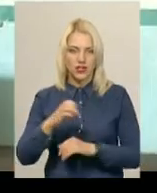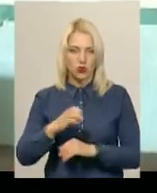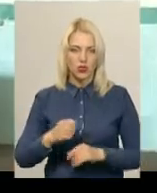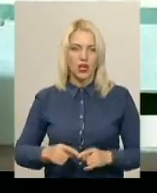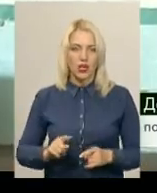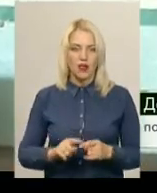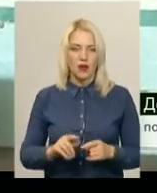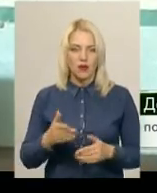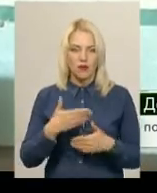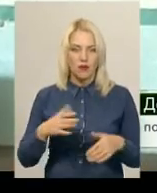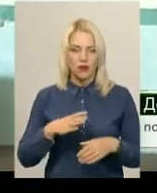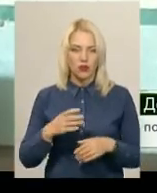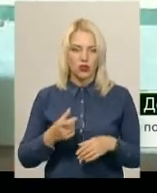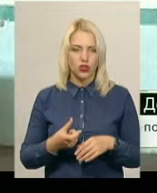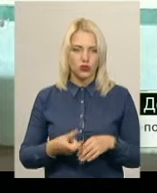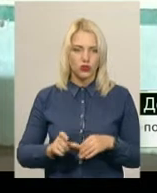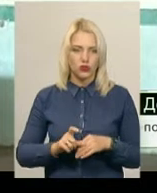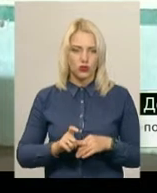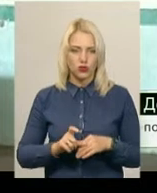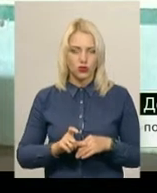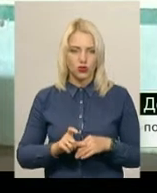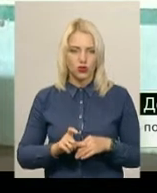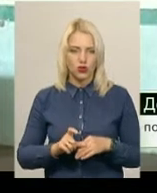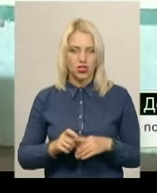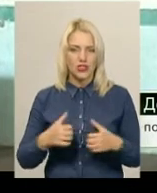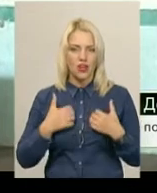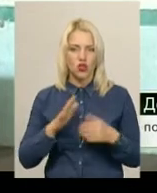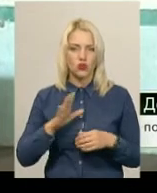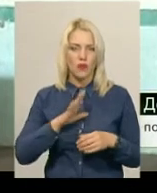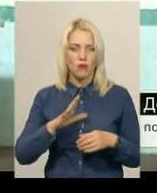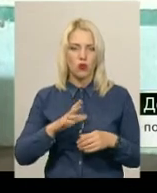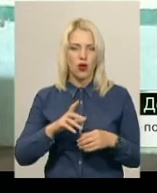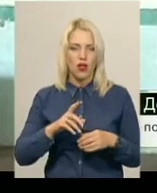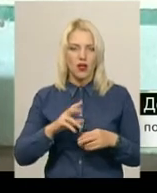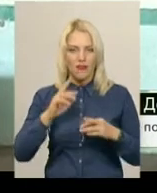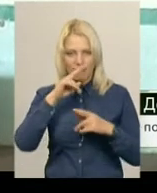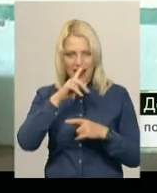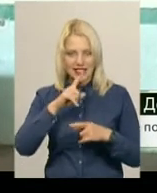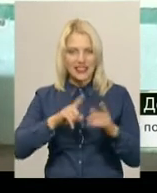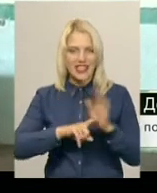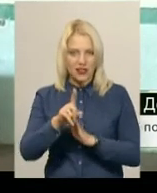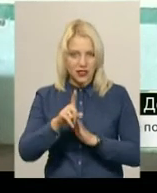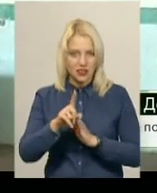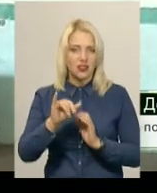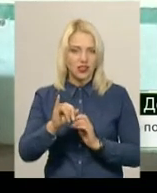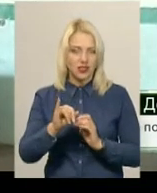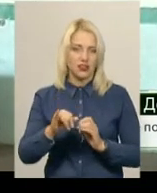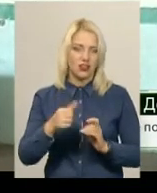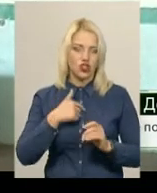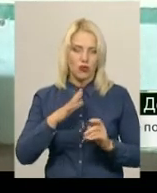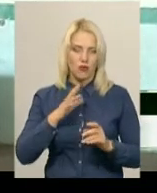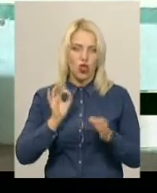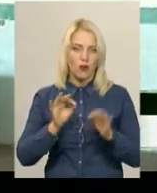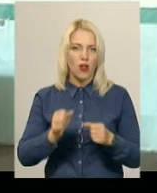Мені було дуже страшно, щоб я не зробив фальстарт, щоб мене не зняли в фіналі і щоб нормально